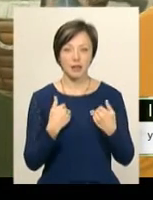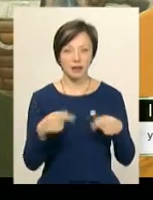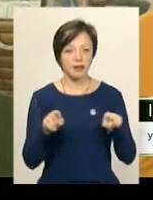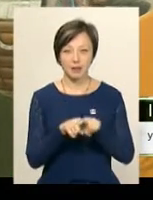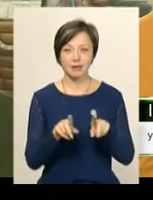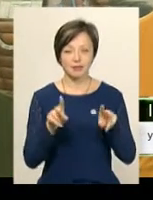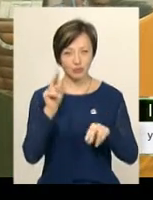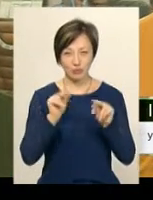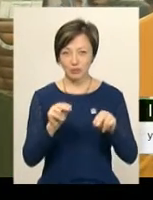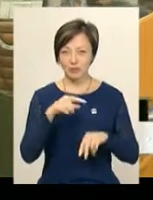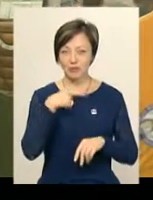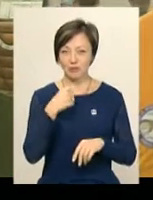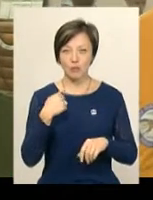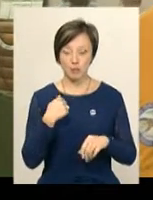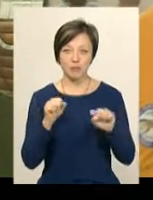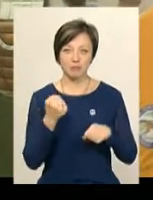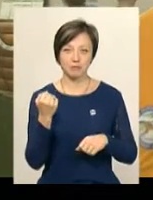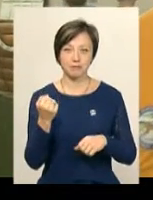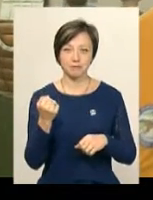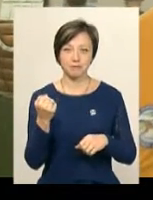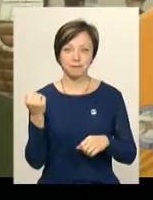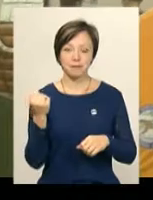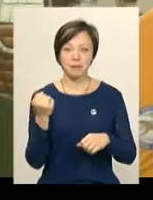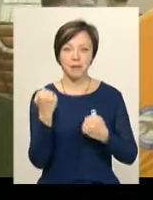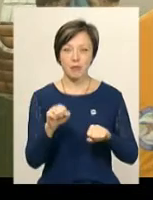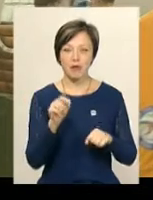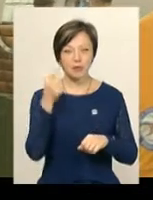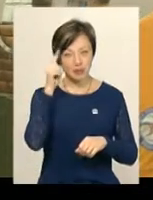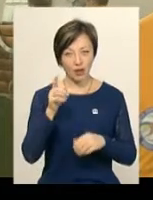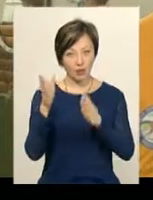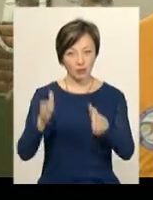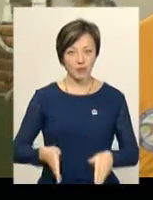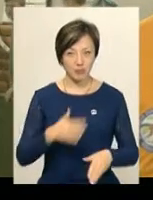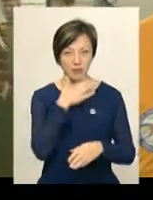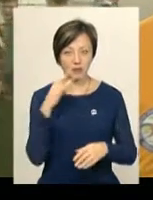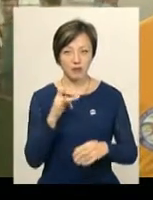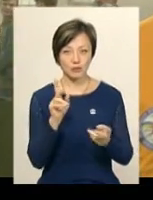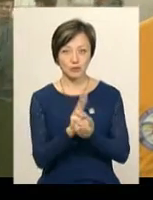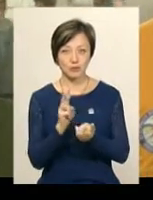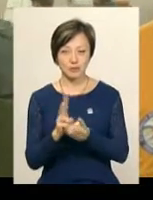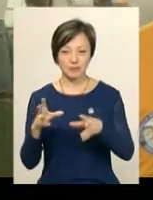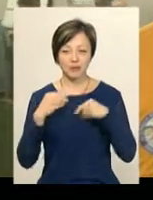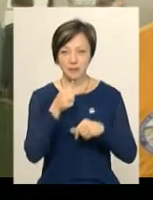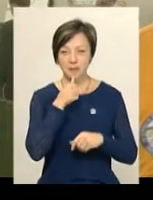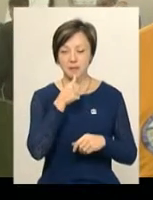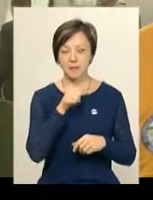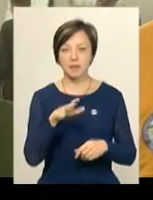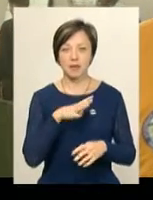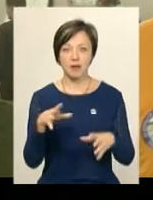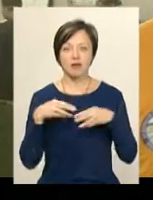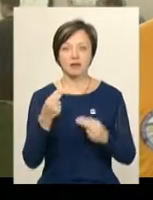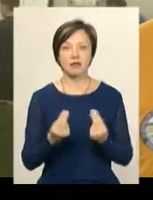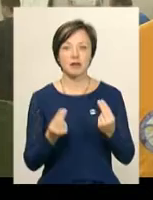знав, чесно, що він може в мене перемогти через те, що я знаю, його ж не перший раз зустрічав з собою, ми грали не раз.